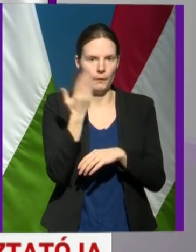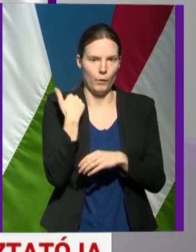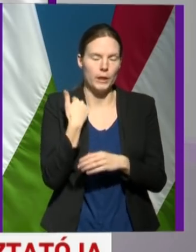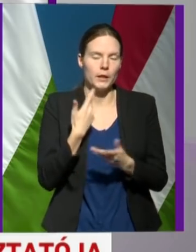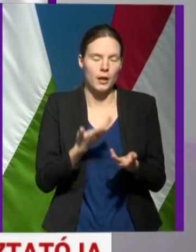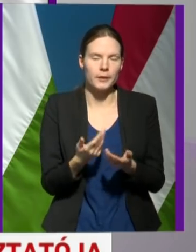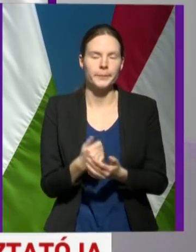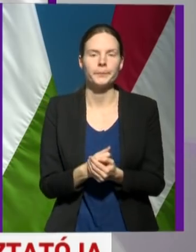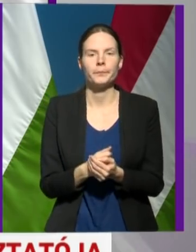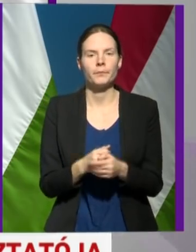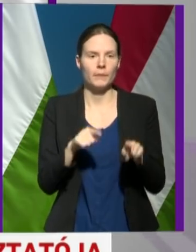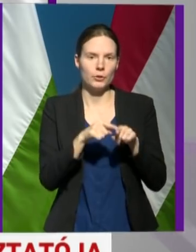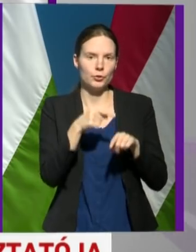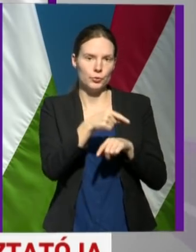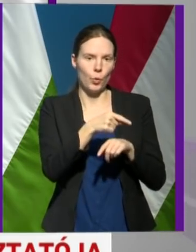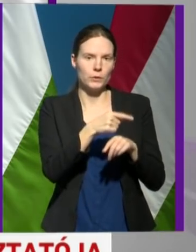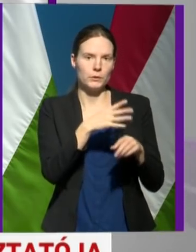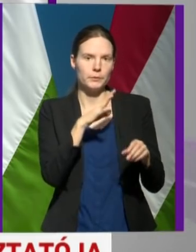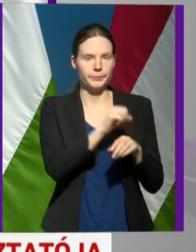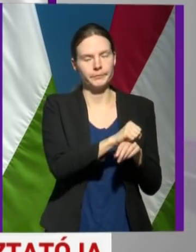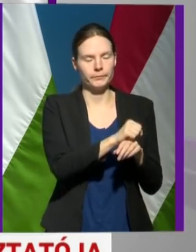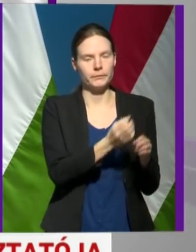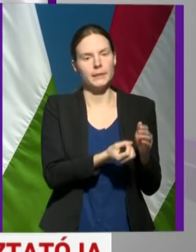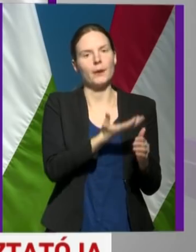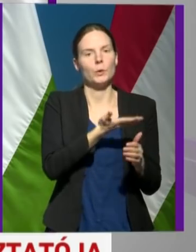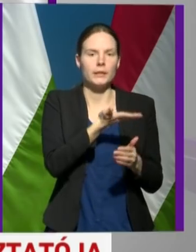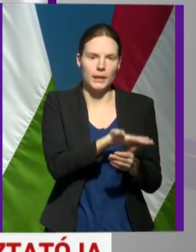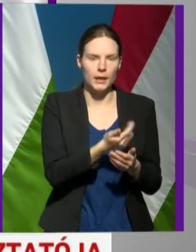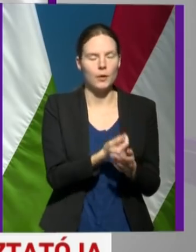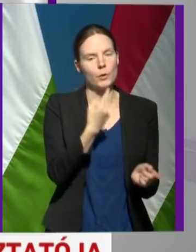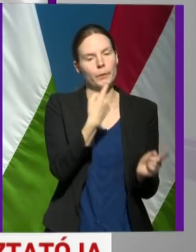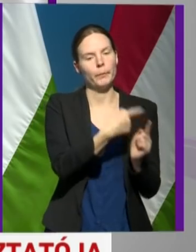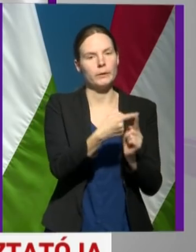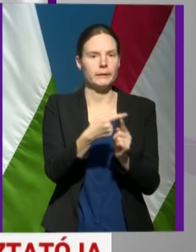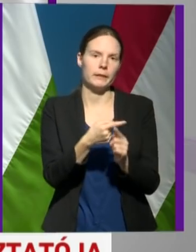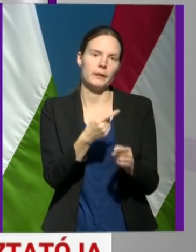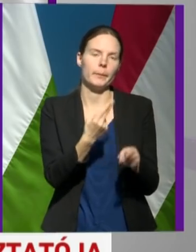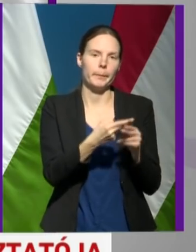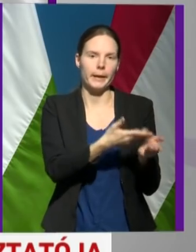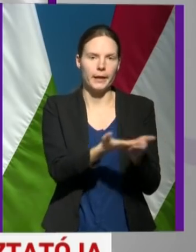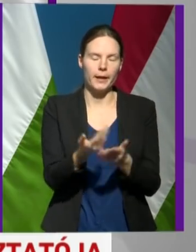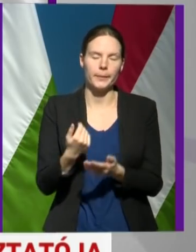így derült ki a tegnapi napon az ő pozitivitásuk is.